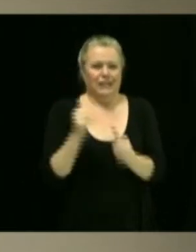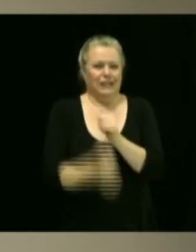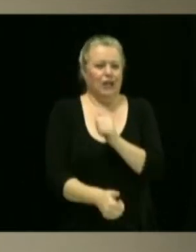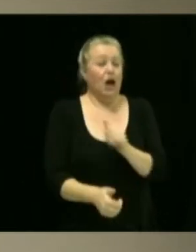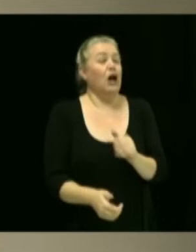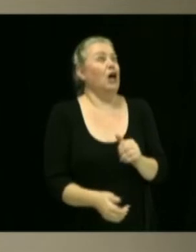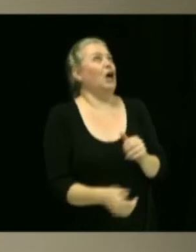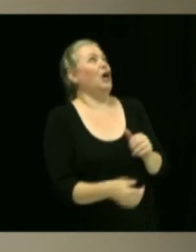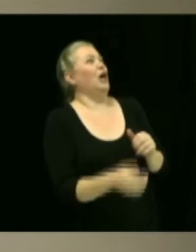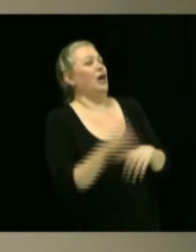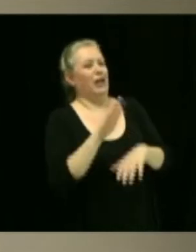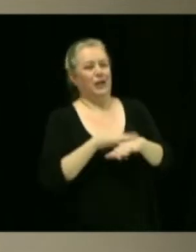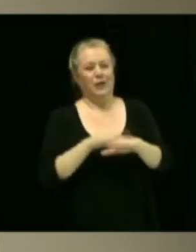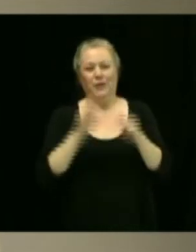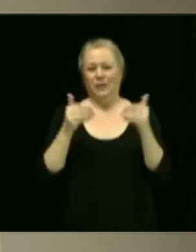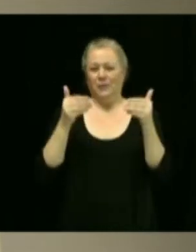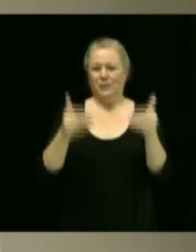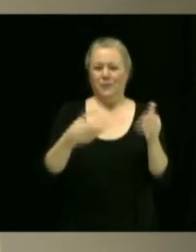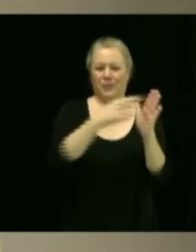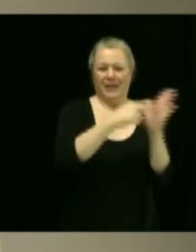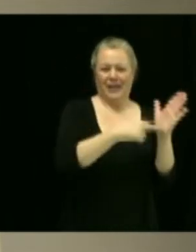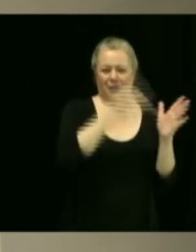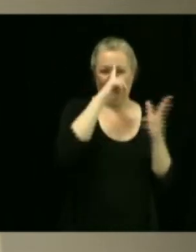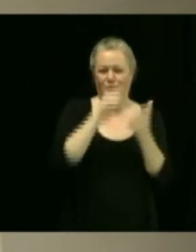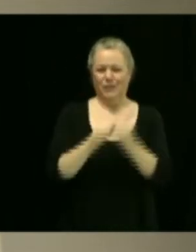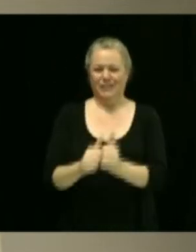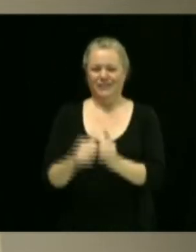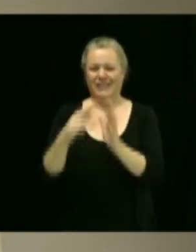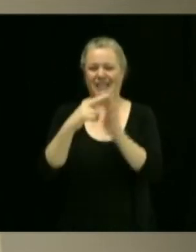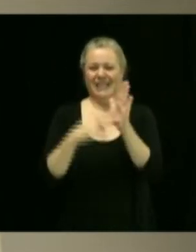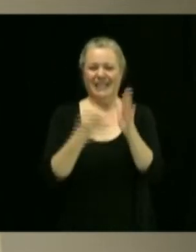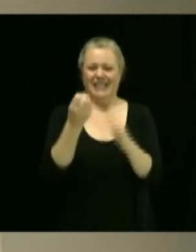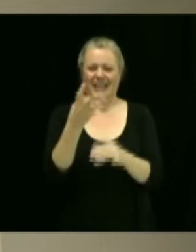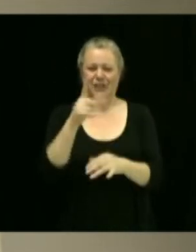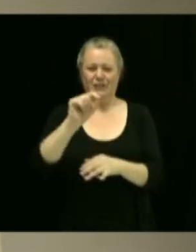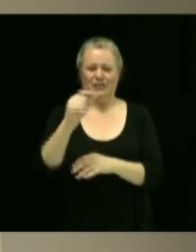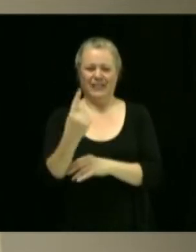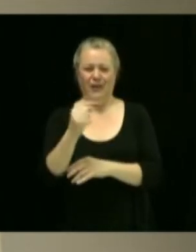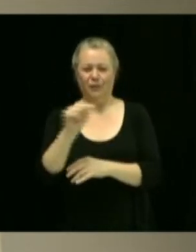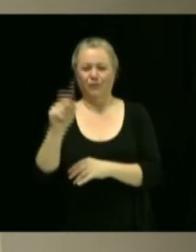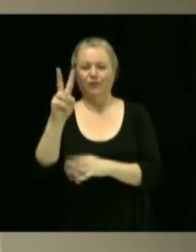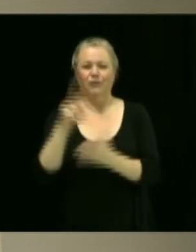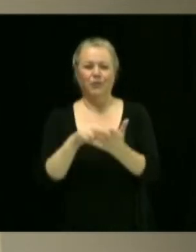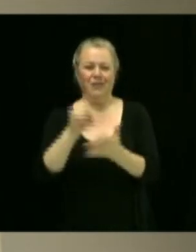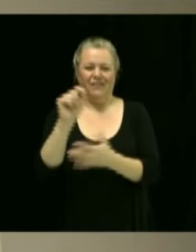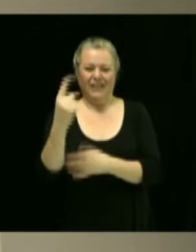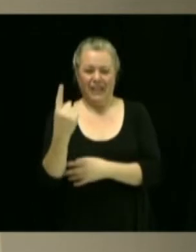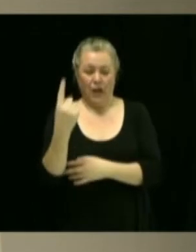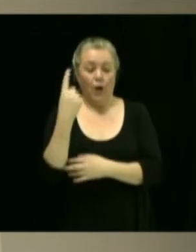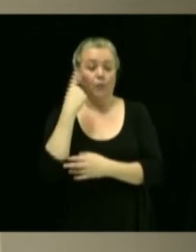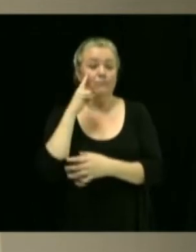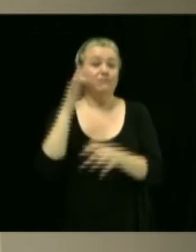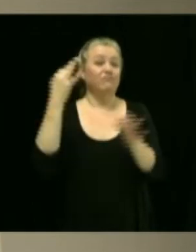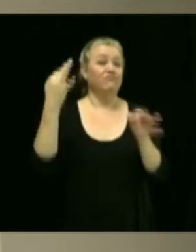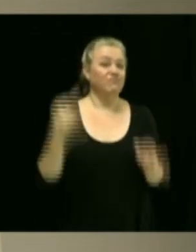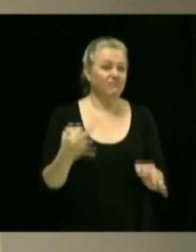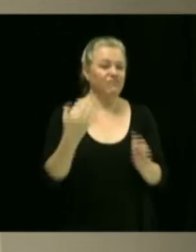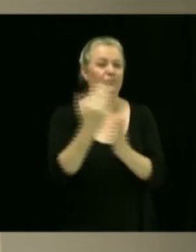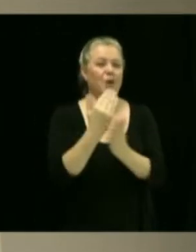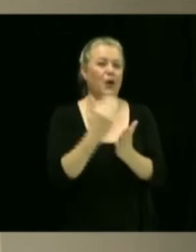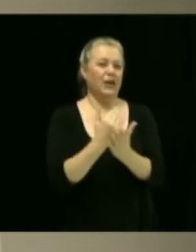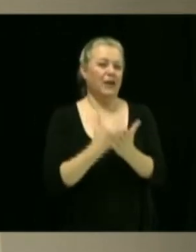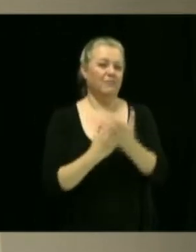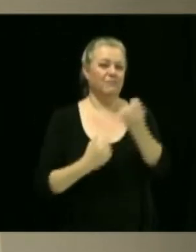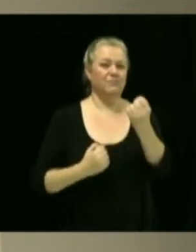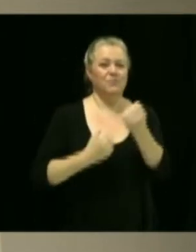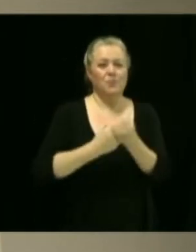Ravis de motion à être donné d'un règlement modifiant le règlement numéro 1421-2021 décrétant le programme de subvention pour l'achat de produits d